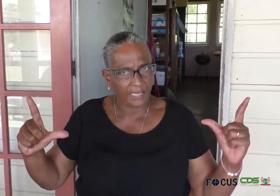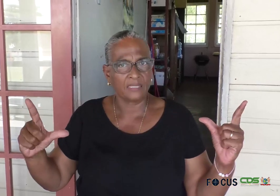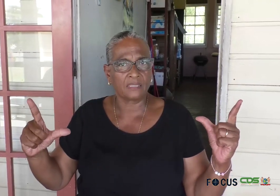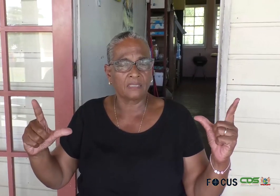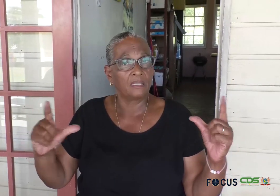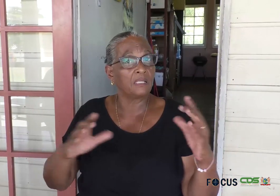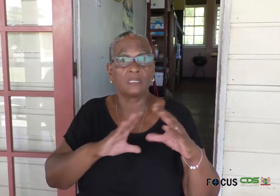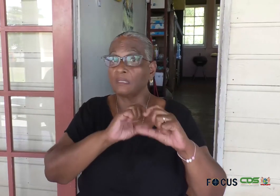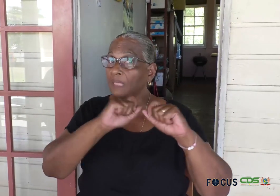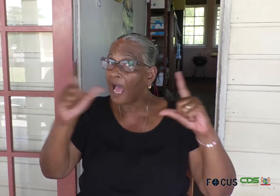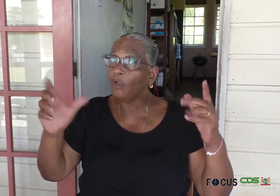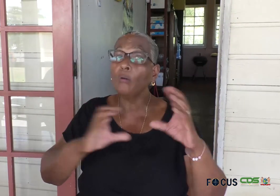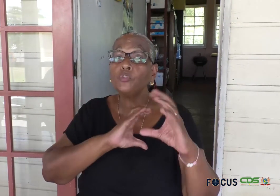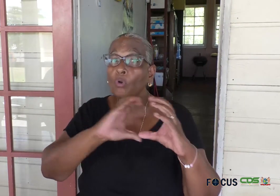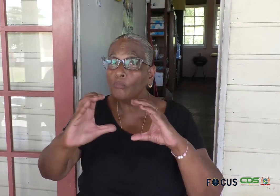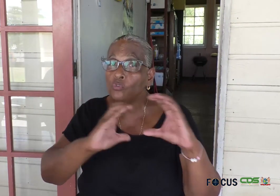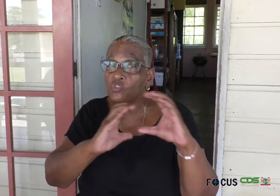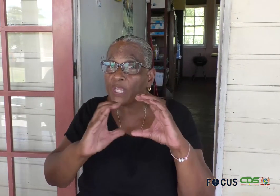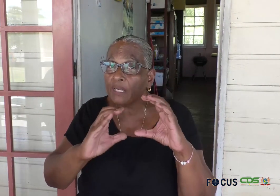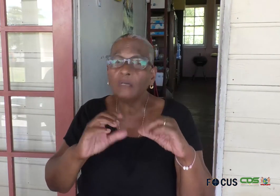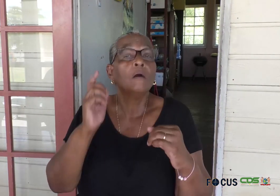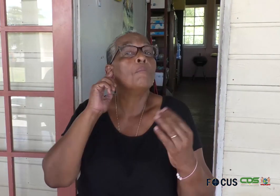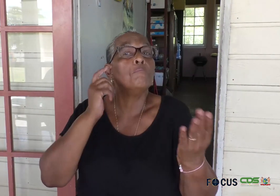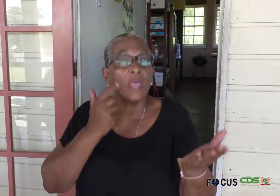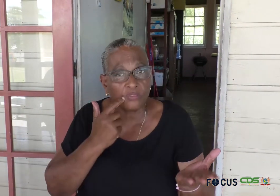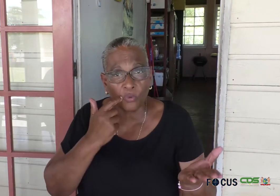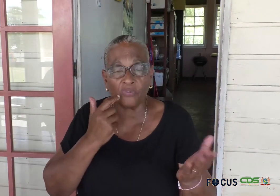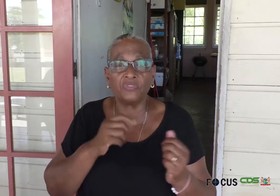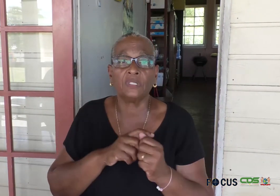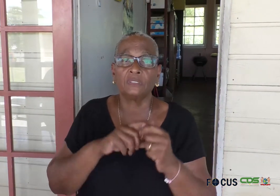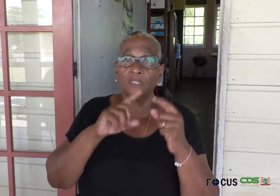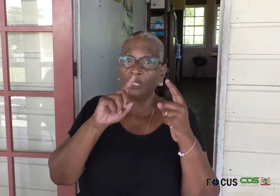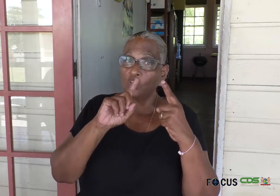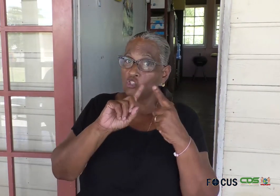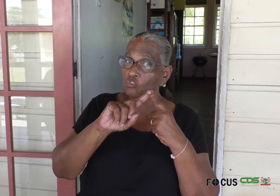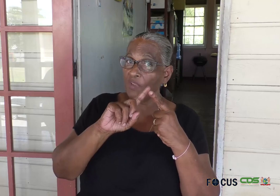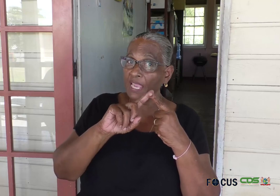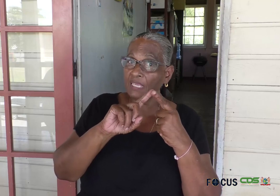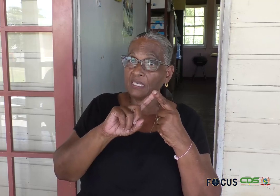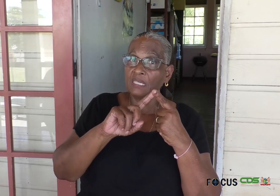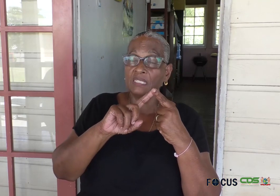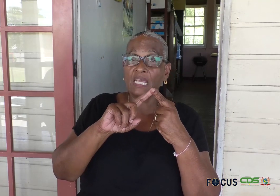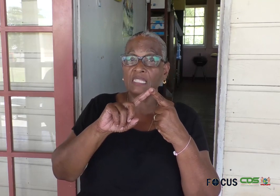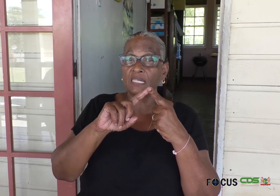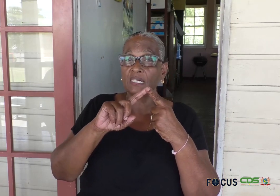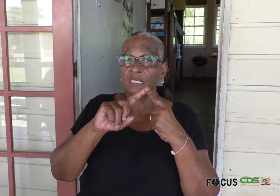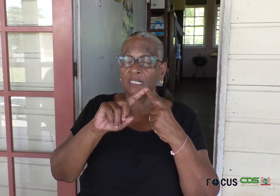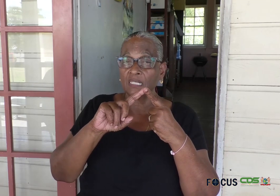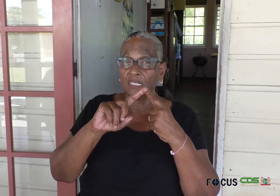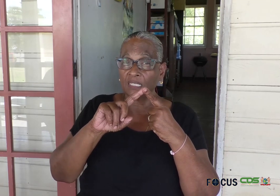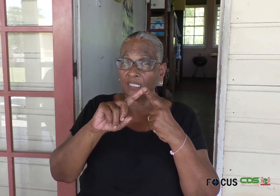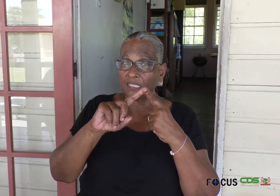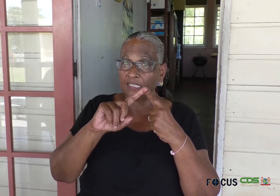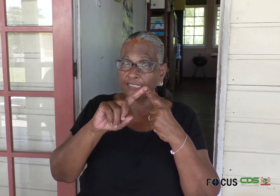taal is. Het is een taal om te communiceren met doven. Twee. Dat